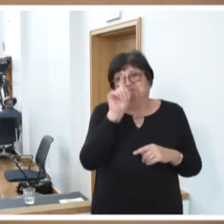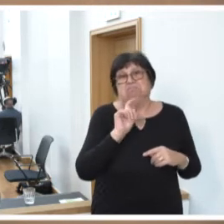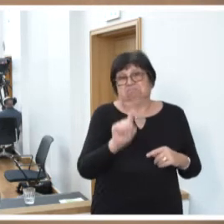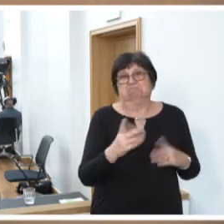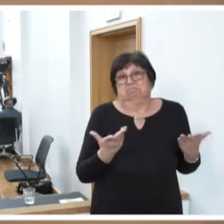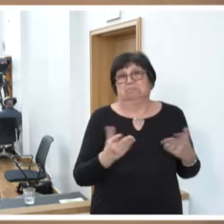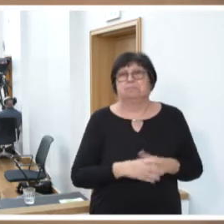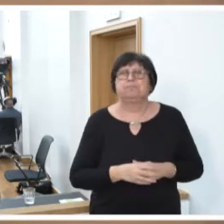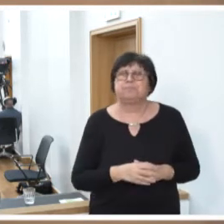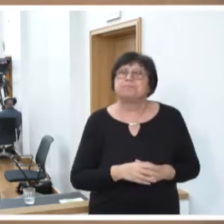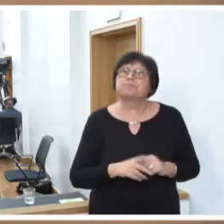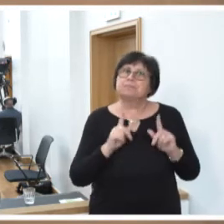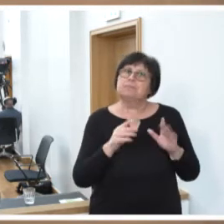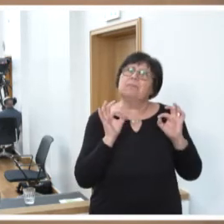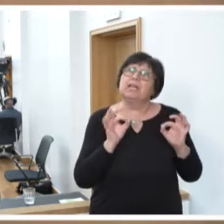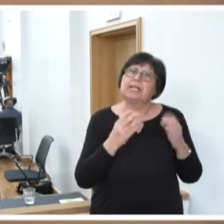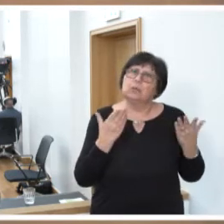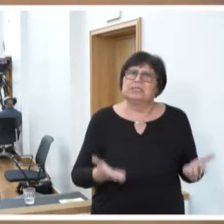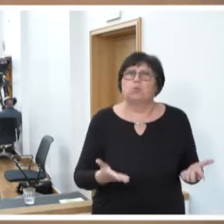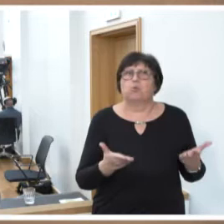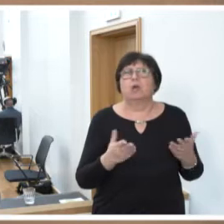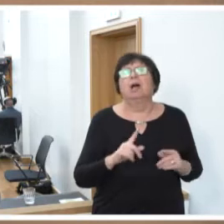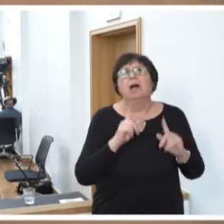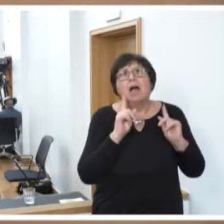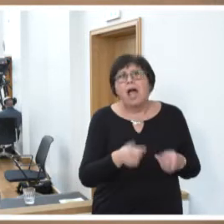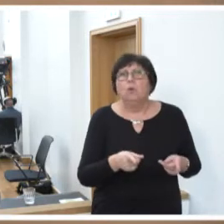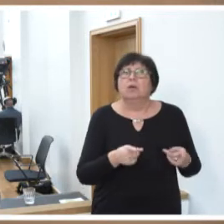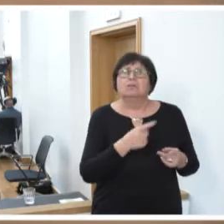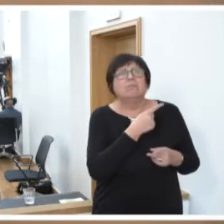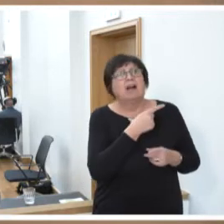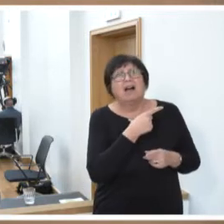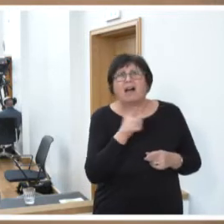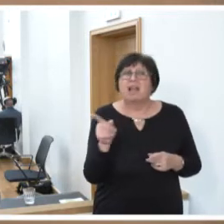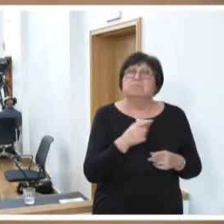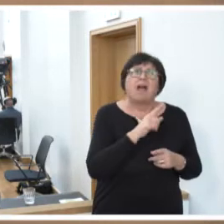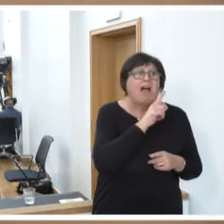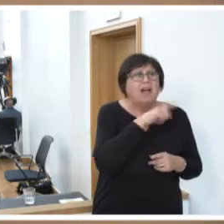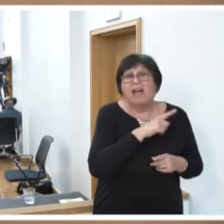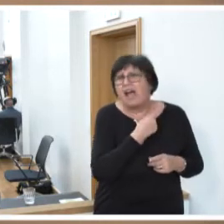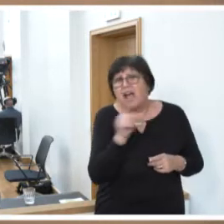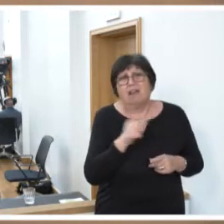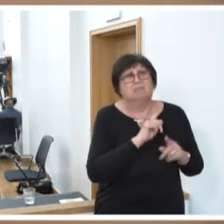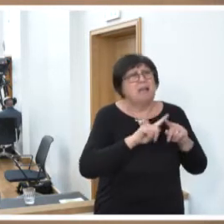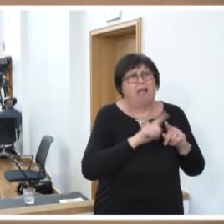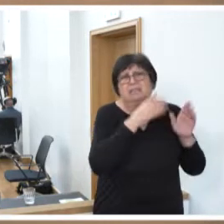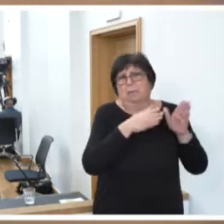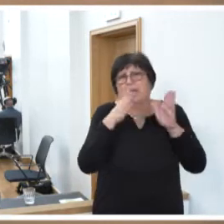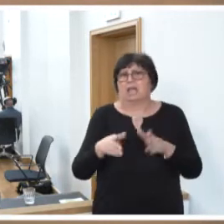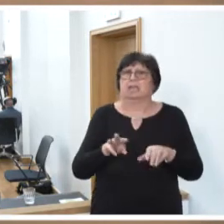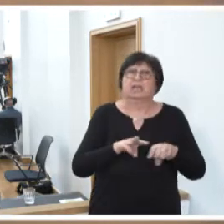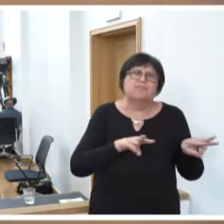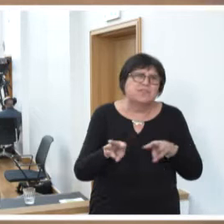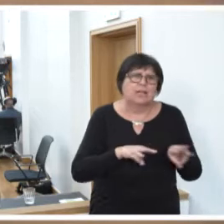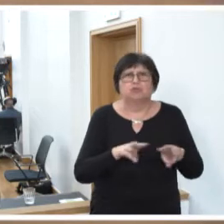Und genauso betrifft es alle anderen Bereiche. Die Wirtschaft,